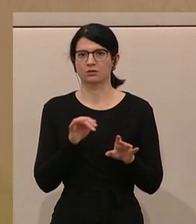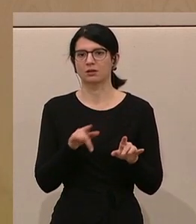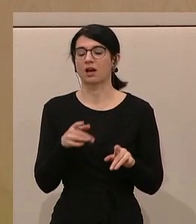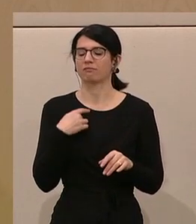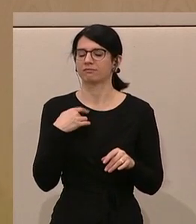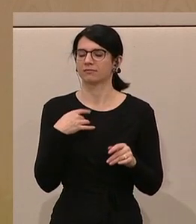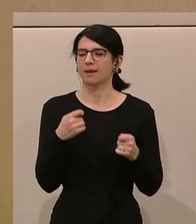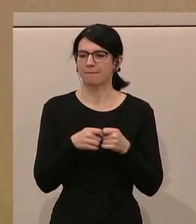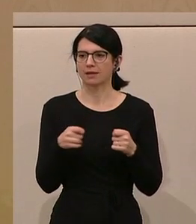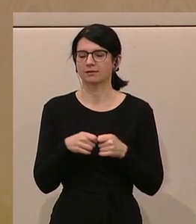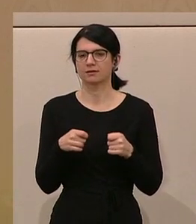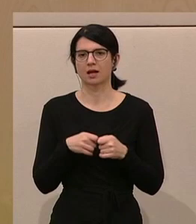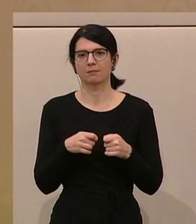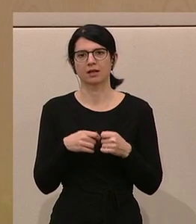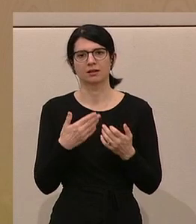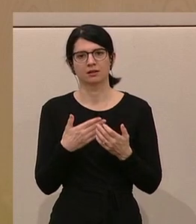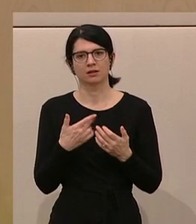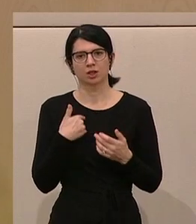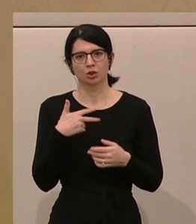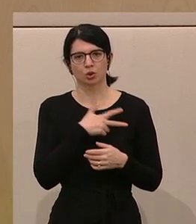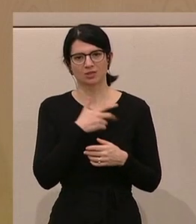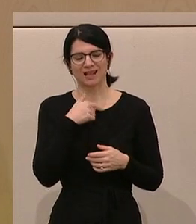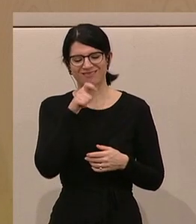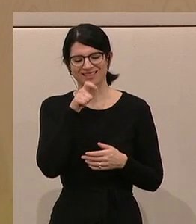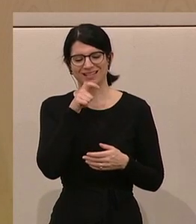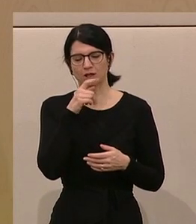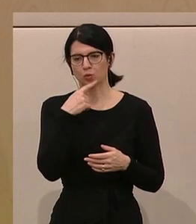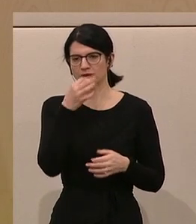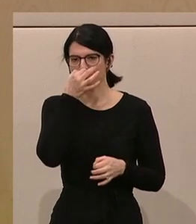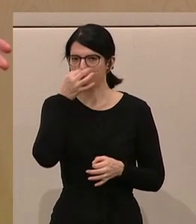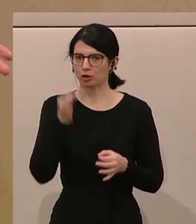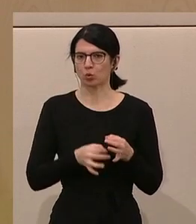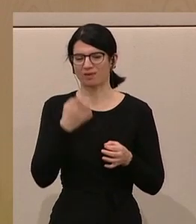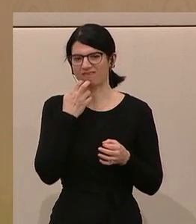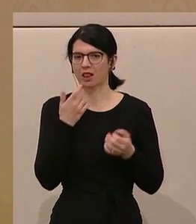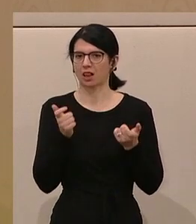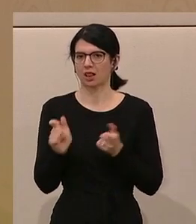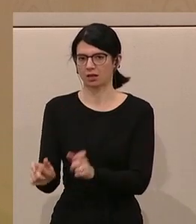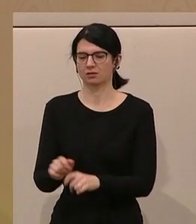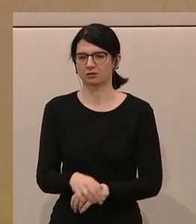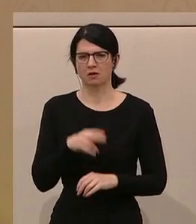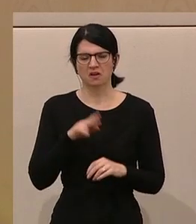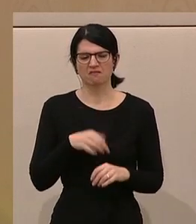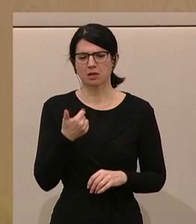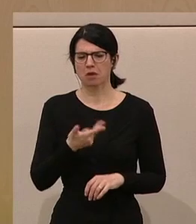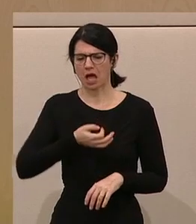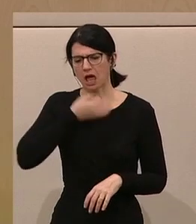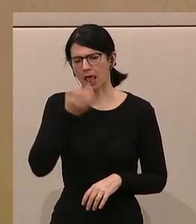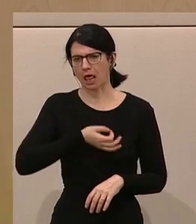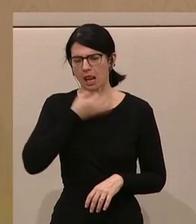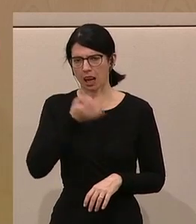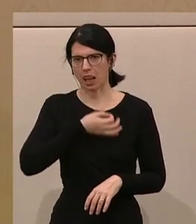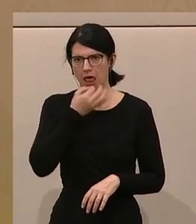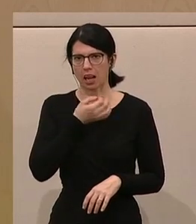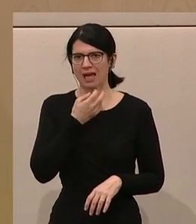Maßnahme zur Vorbeugung zum sozialen Versicherungsbetrug. Und wenn heute hier einige Redner herausgekommen sind und